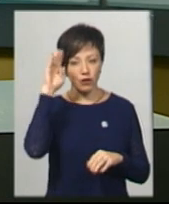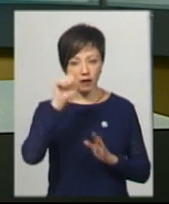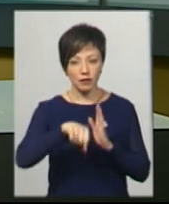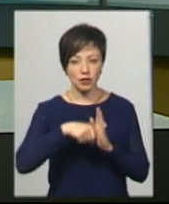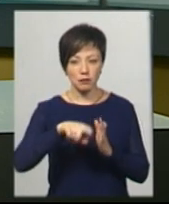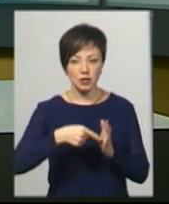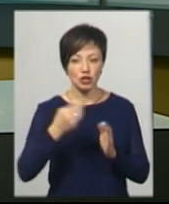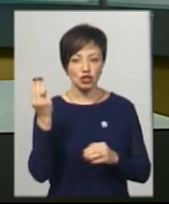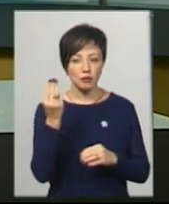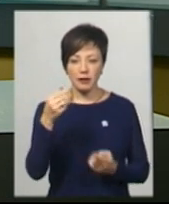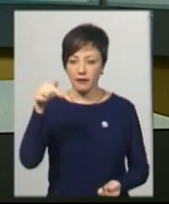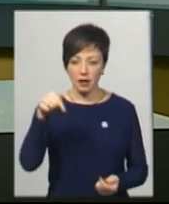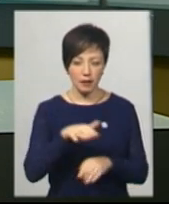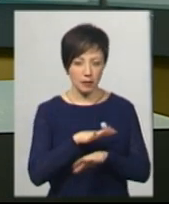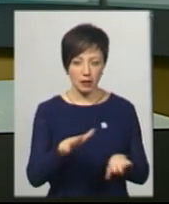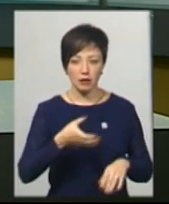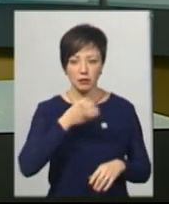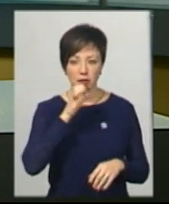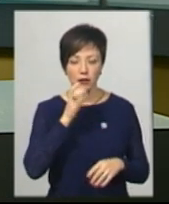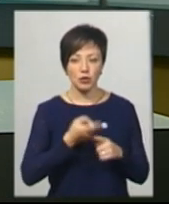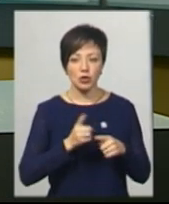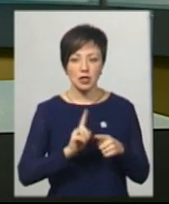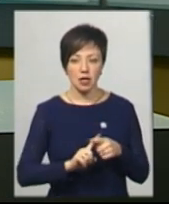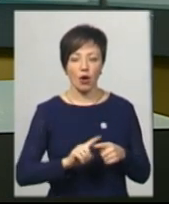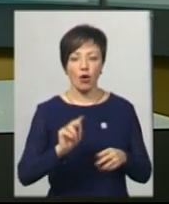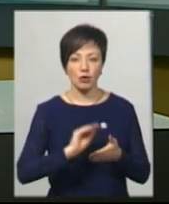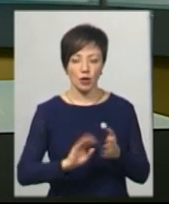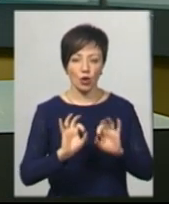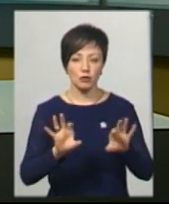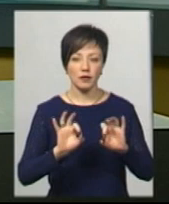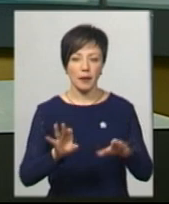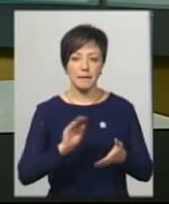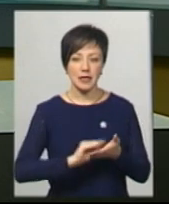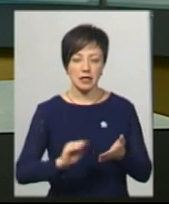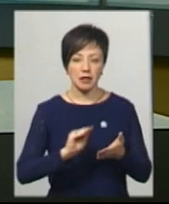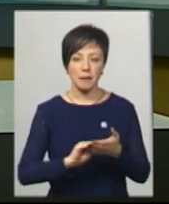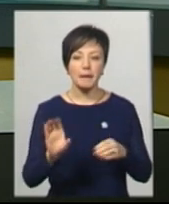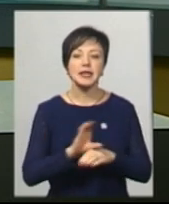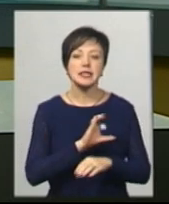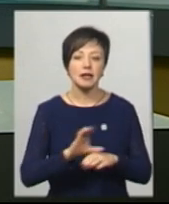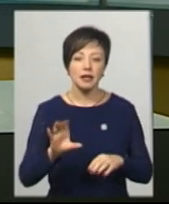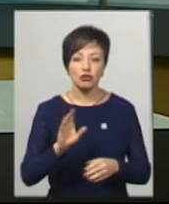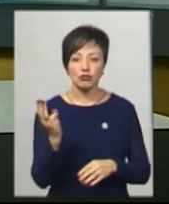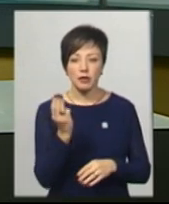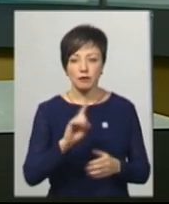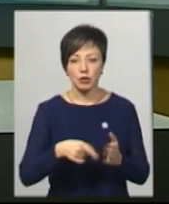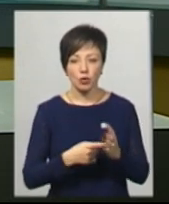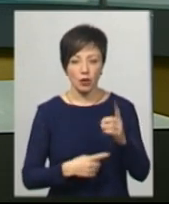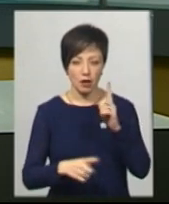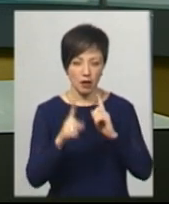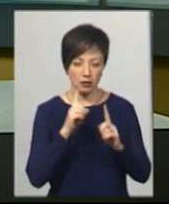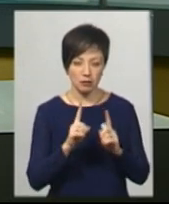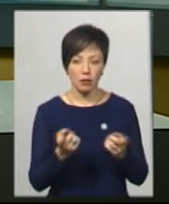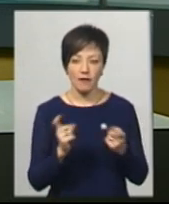Шепетівки буде непридатною до вживання. Про це кореспонденту Суспільного розповіла прес-секретар Шепетівської міської ради Наталія Драпуля.